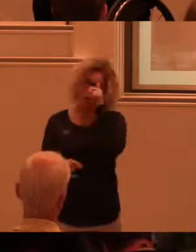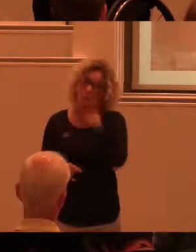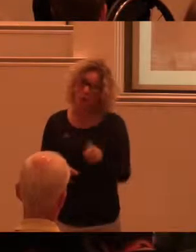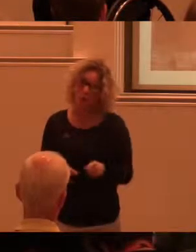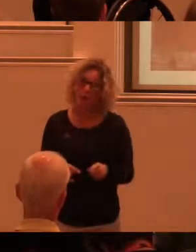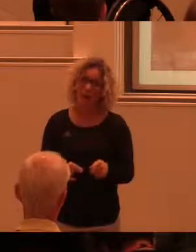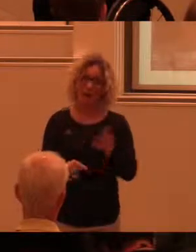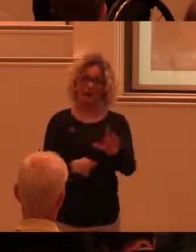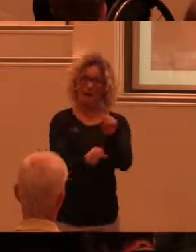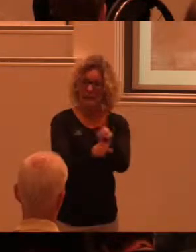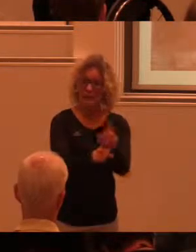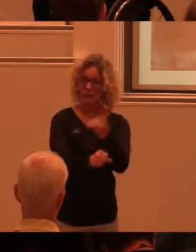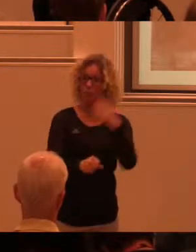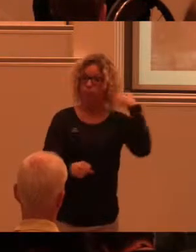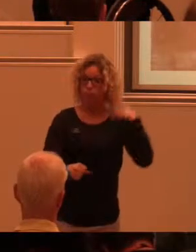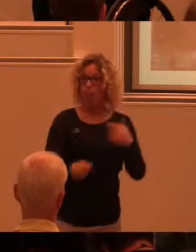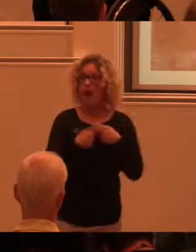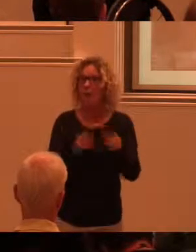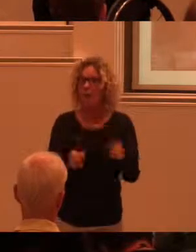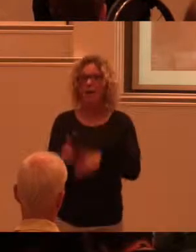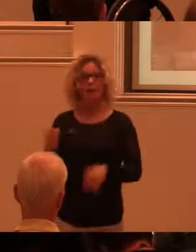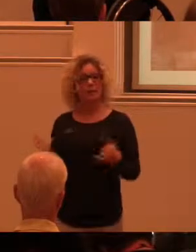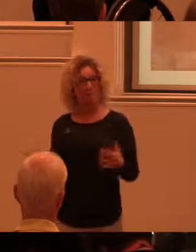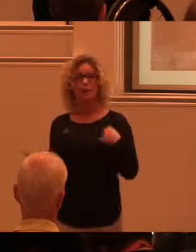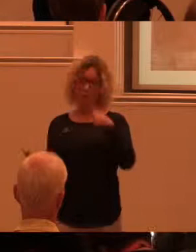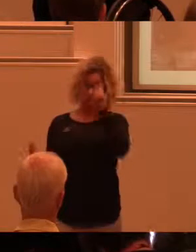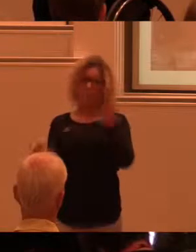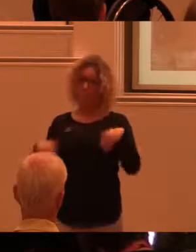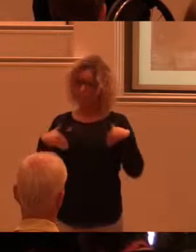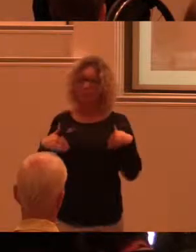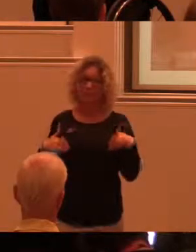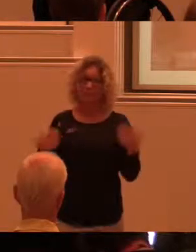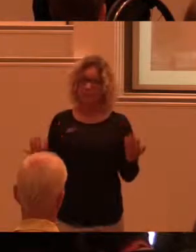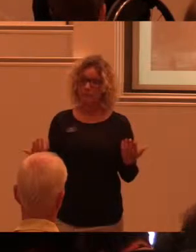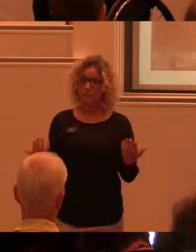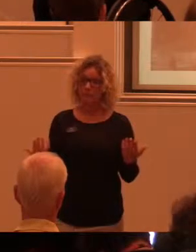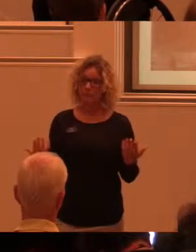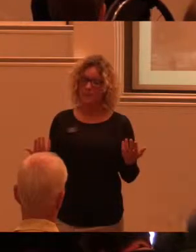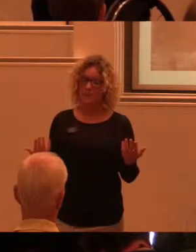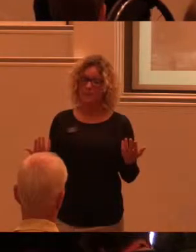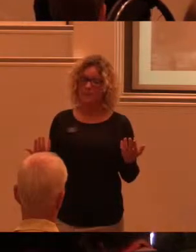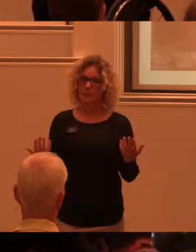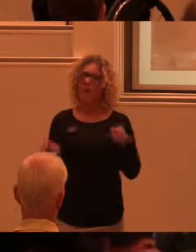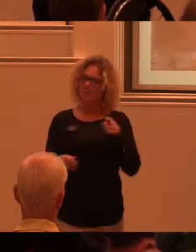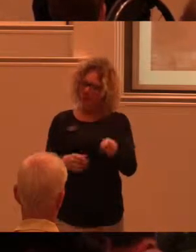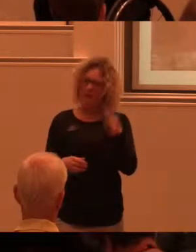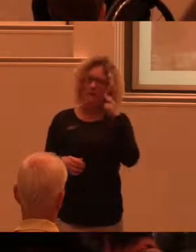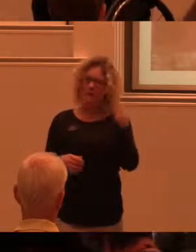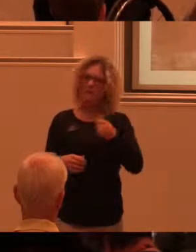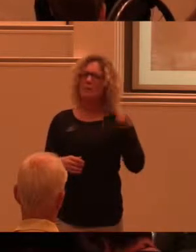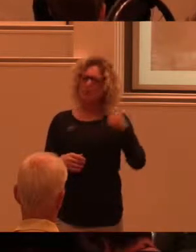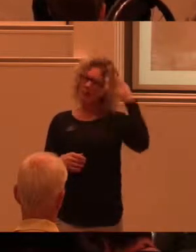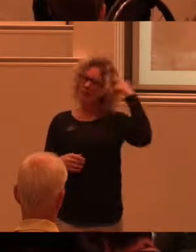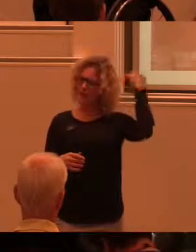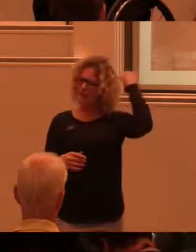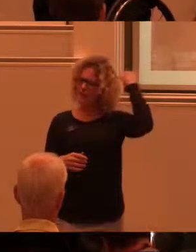För tidsandan då var en helt annan än den så som den ser ut idag. Och det tror jag man behöver ha som lite fond och